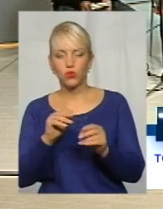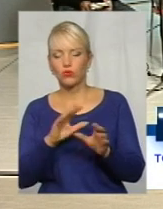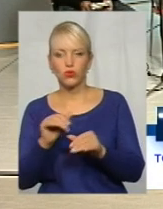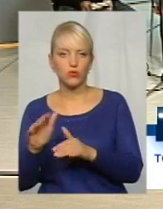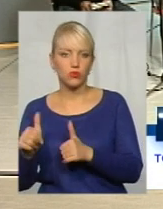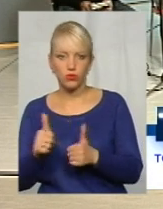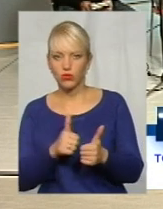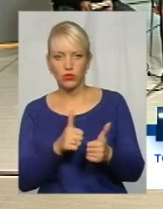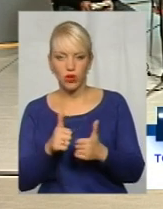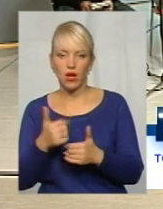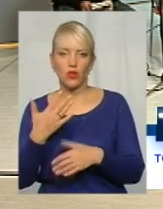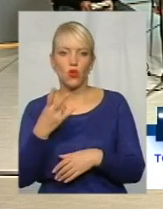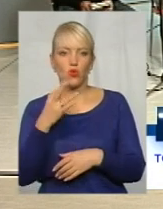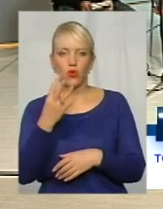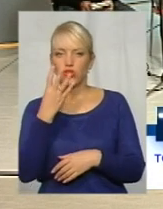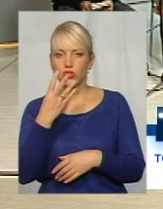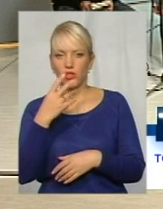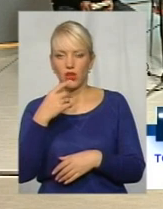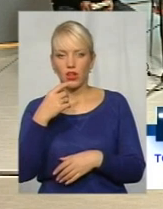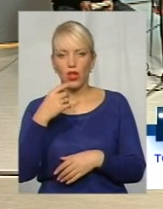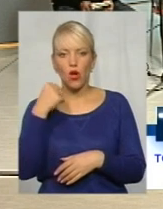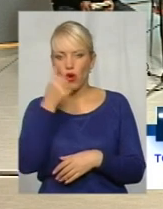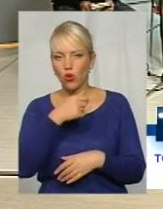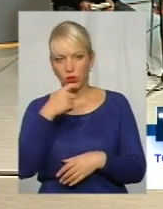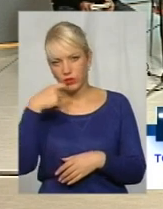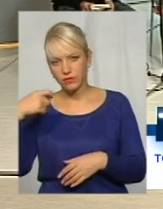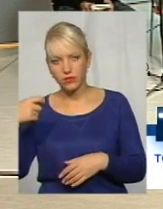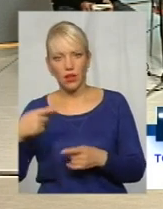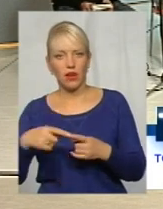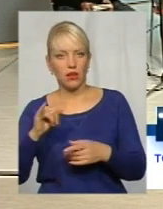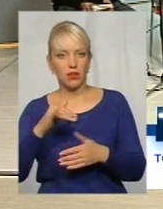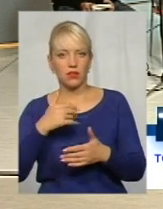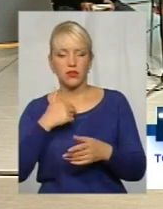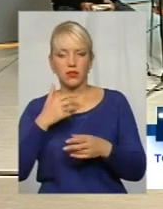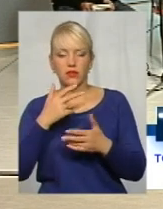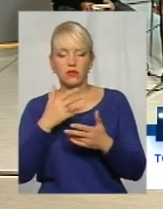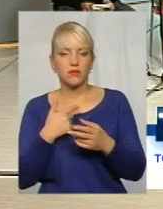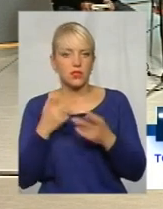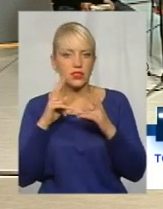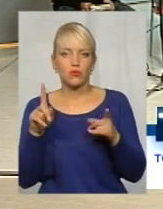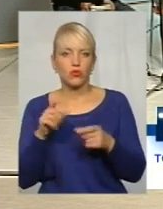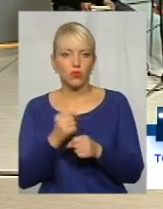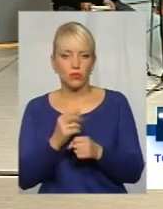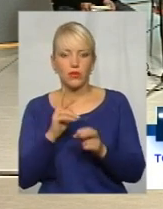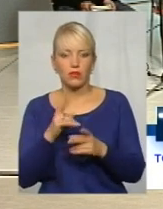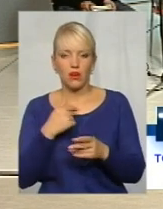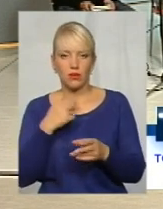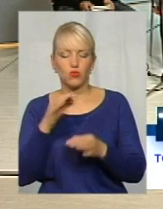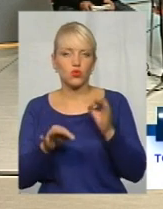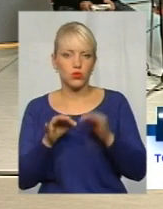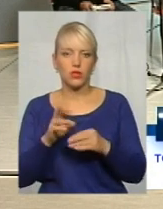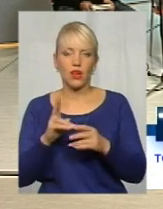4 роки вже нам немає ніякого. Що нам робити, будь-що, як нам позиватися, як нам забратися,